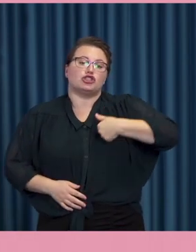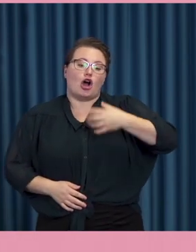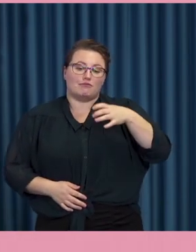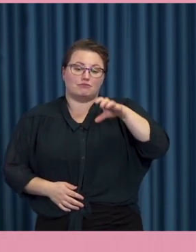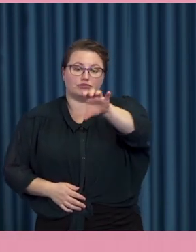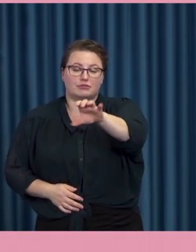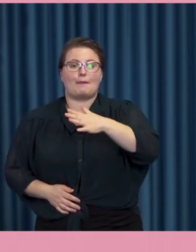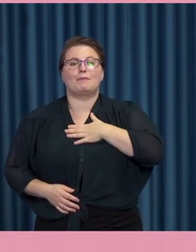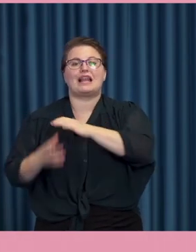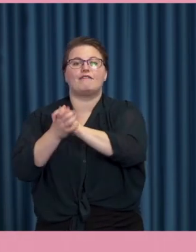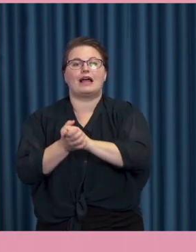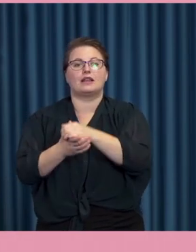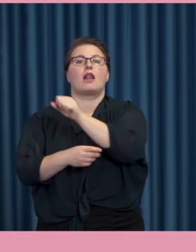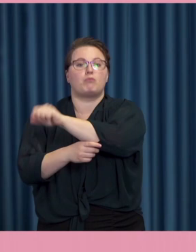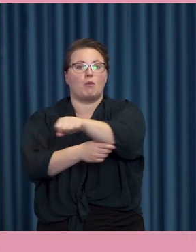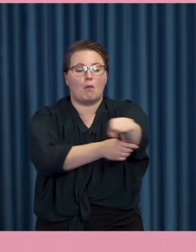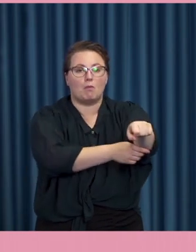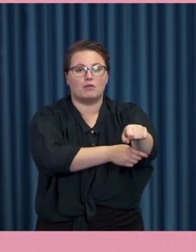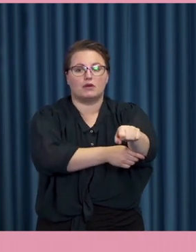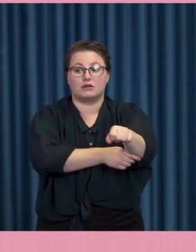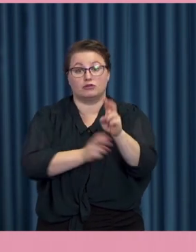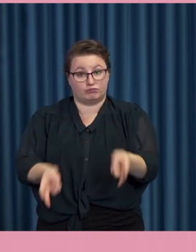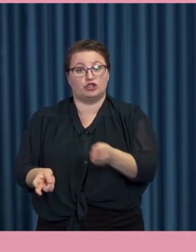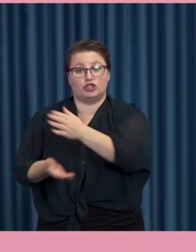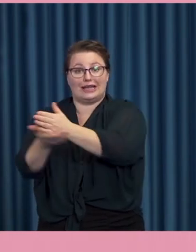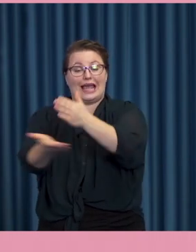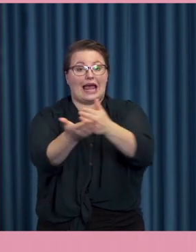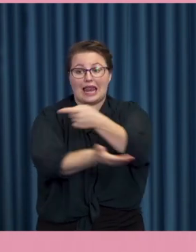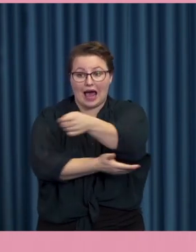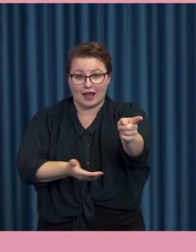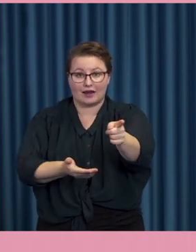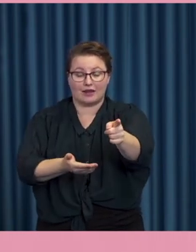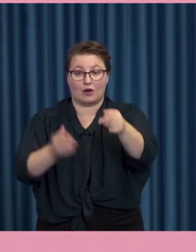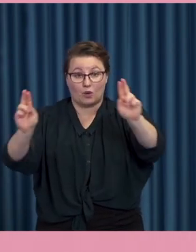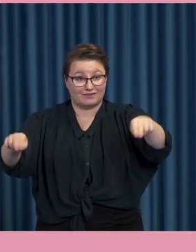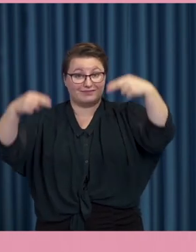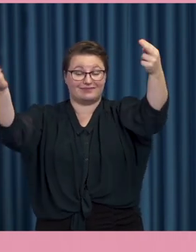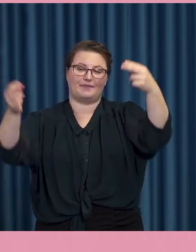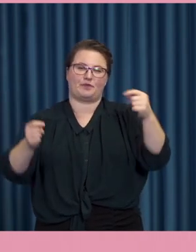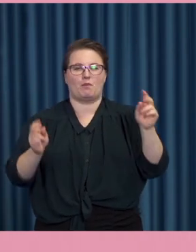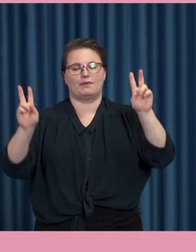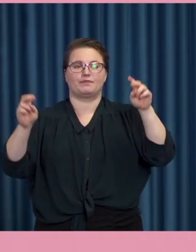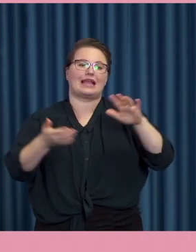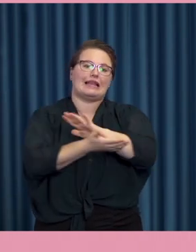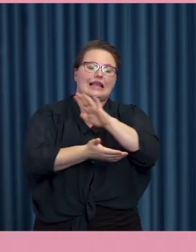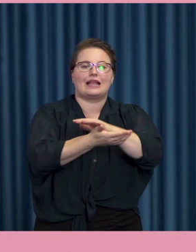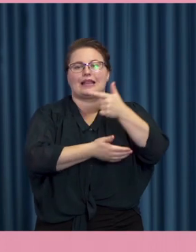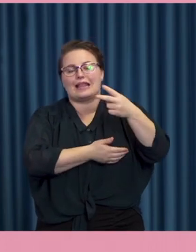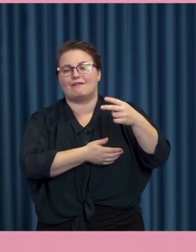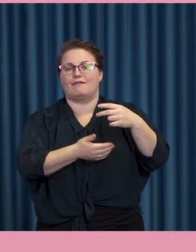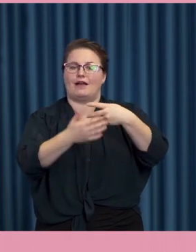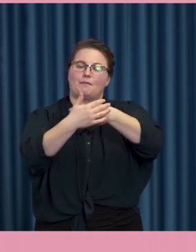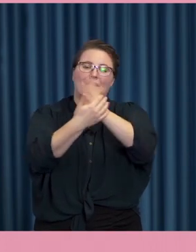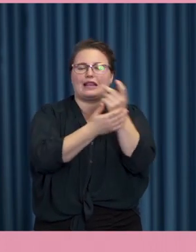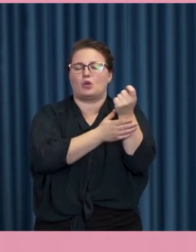Så då delar de också det. Då har vi en ganska stor spridning. Om det inlägger sen fångas upp av media, traditionella media som delar det vidare. Eller en auktoritet,